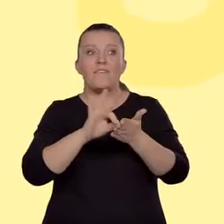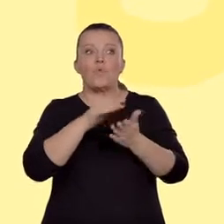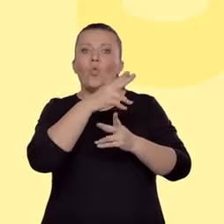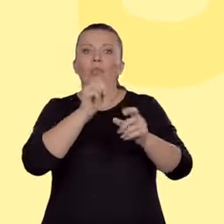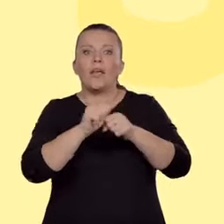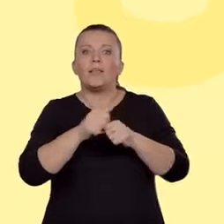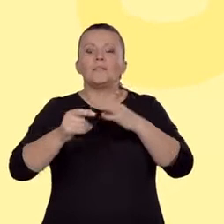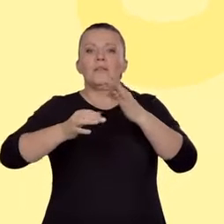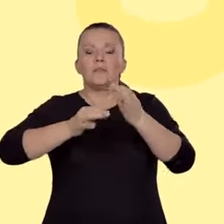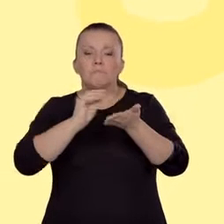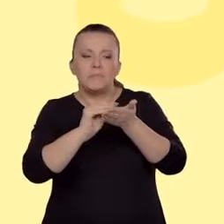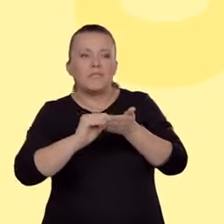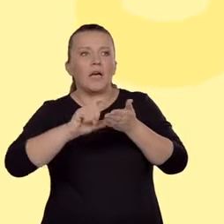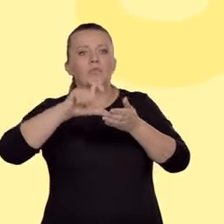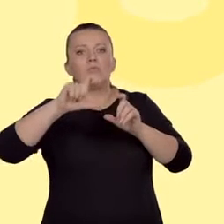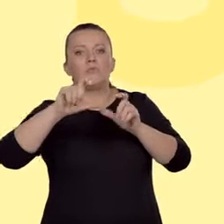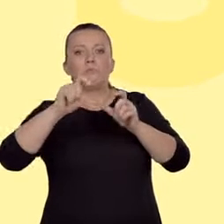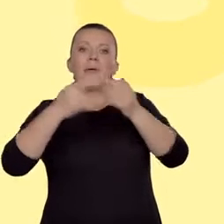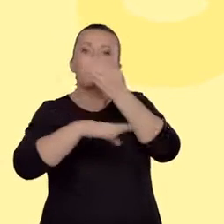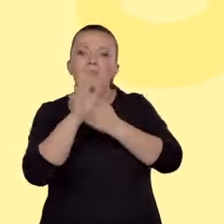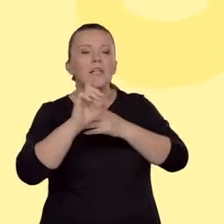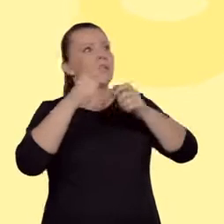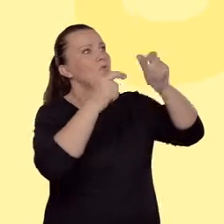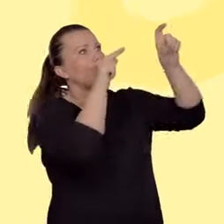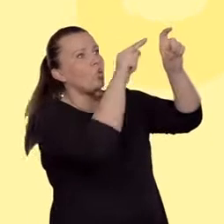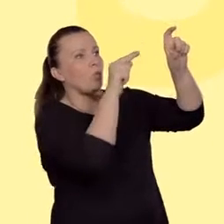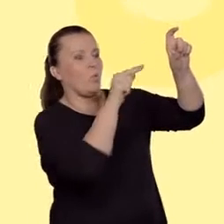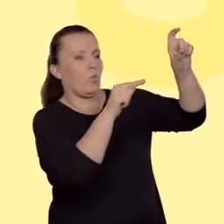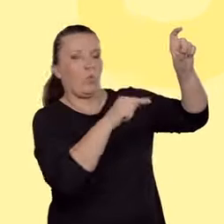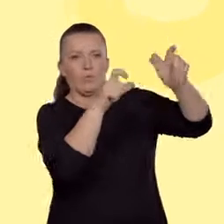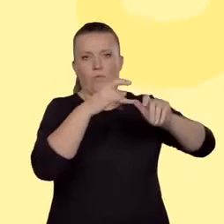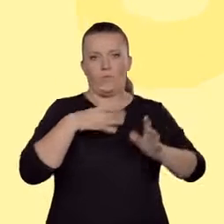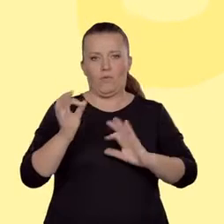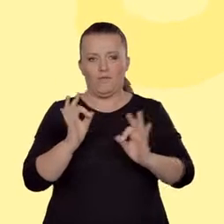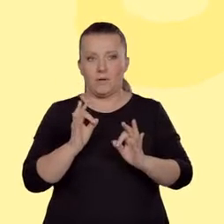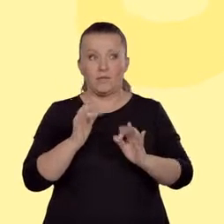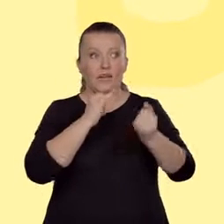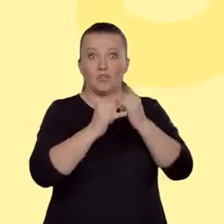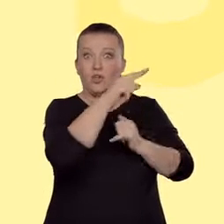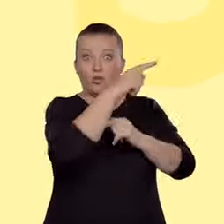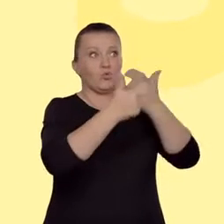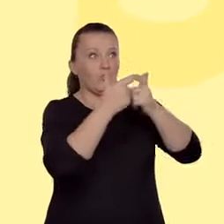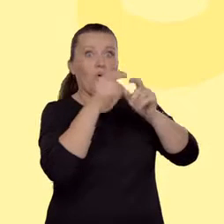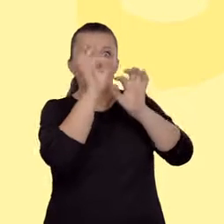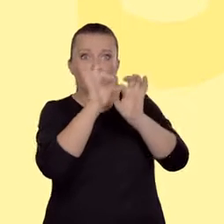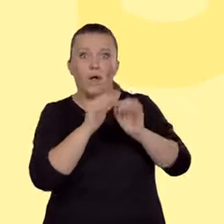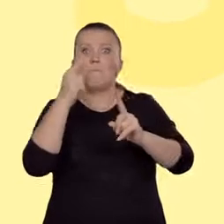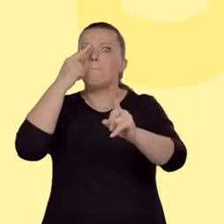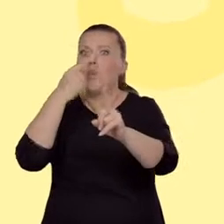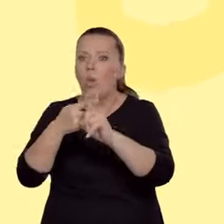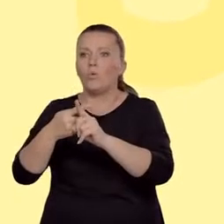utworu po kolei, czyli prezentacji, o czym traktują poszczególne zwrotki. Nie jest to błędem, jeśli takiemu omówieniu towarzyszy analiza.